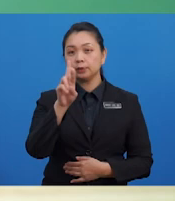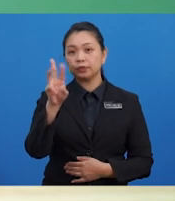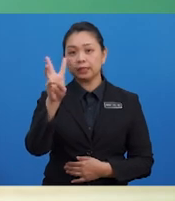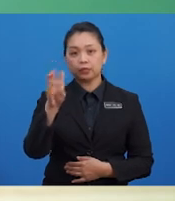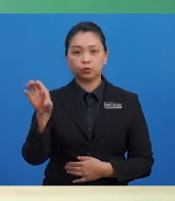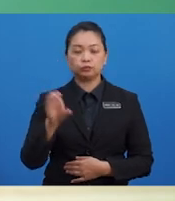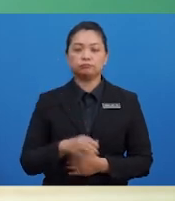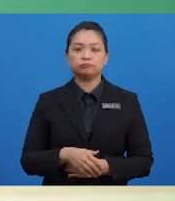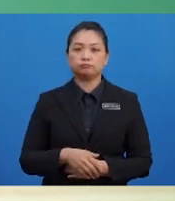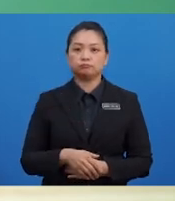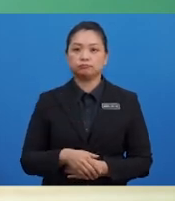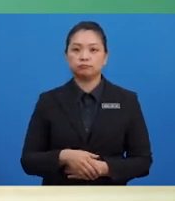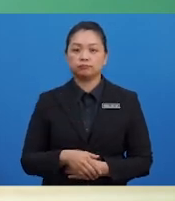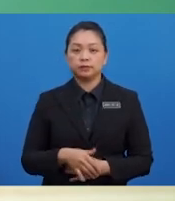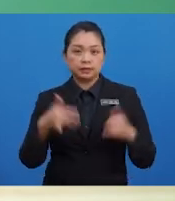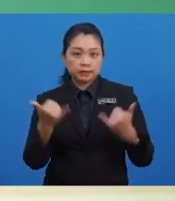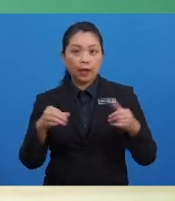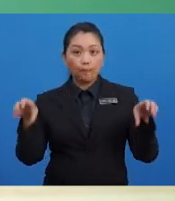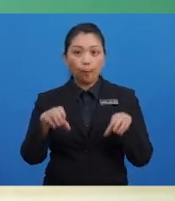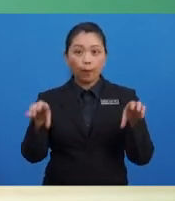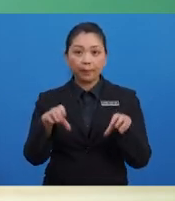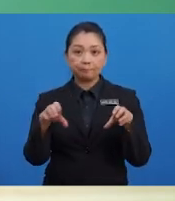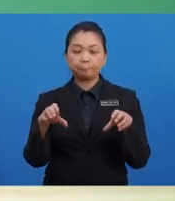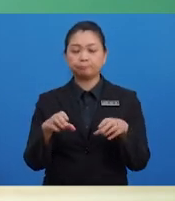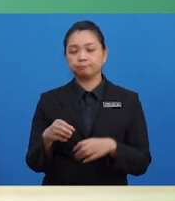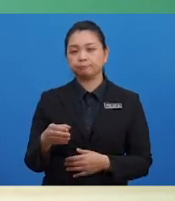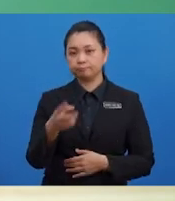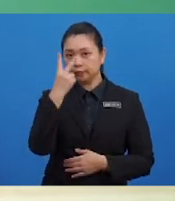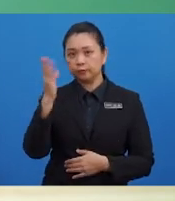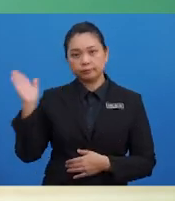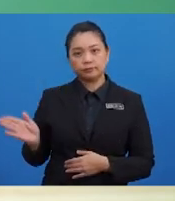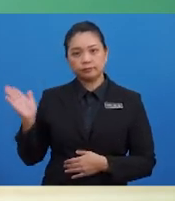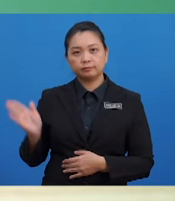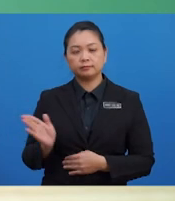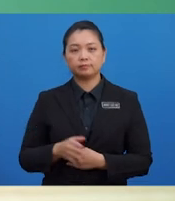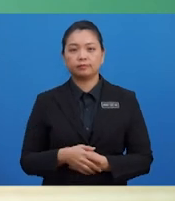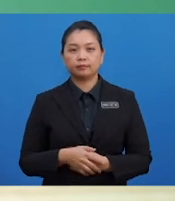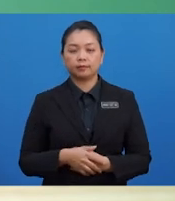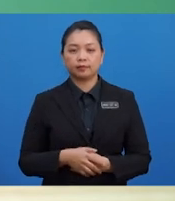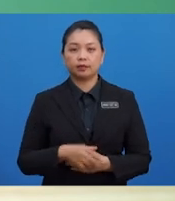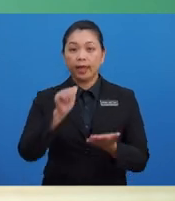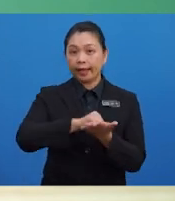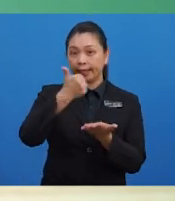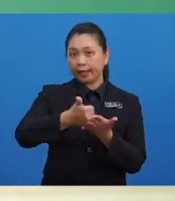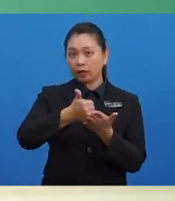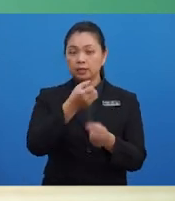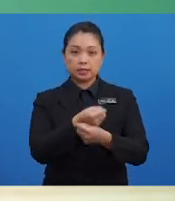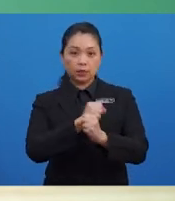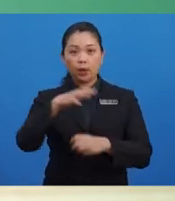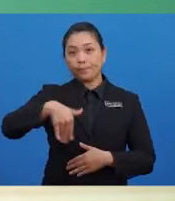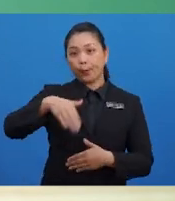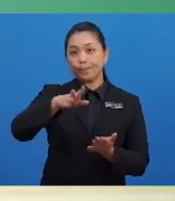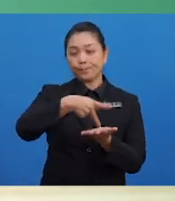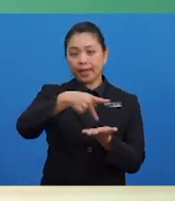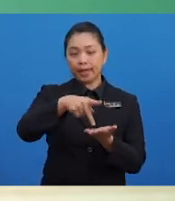Seterusnya, murid-murid sediakan pula akaun sewa belum bayar. Dalam akaun sewa belum